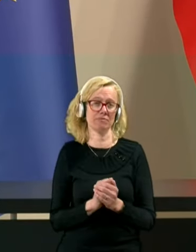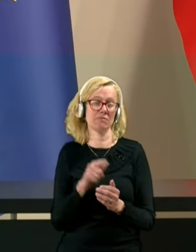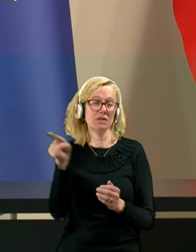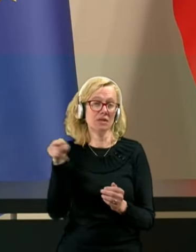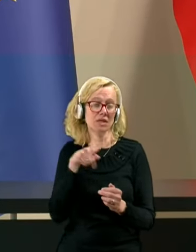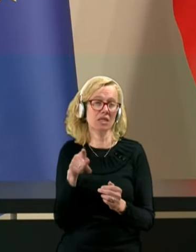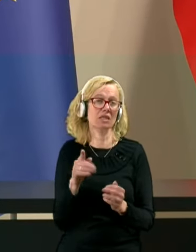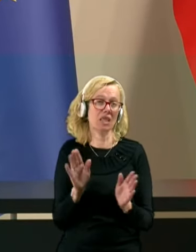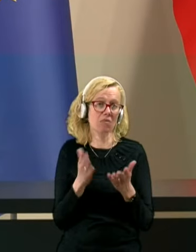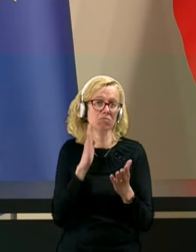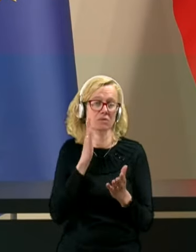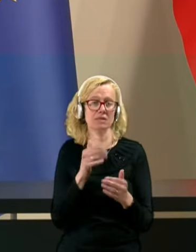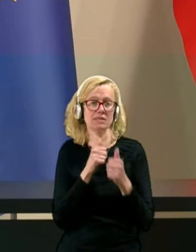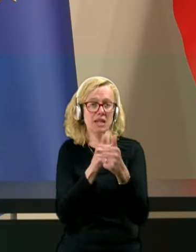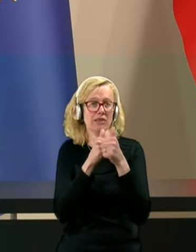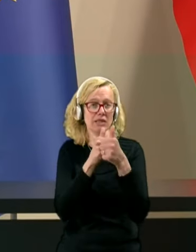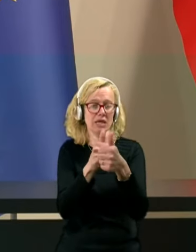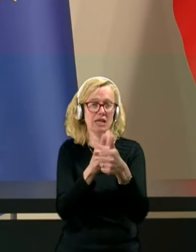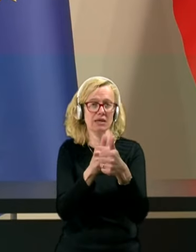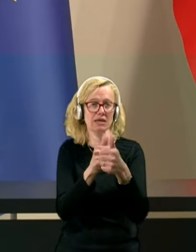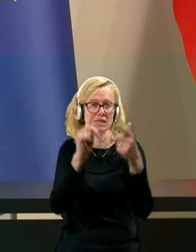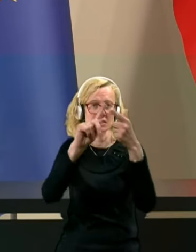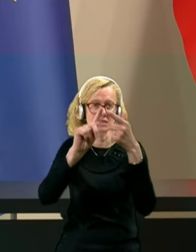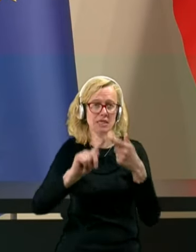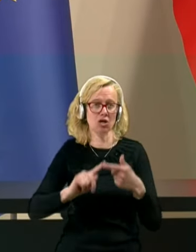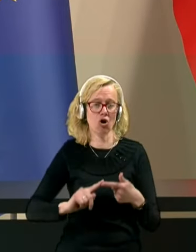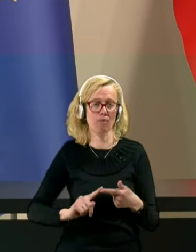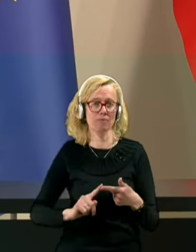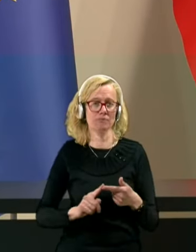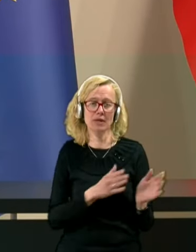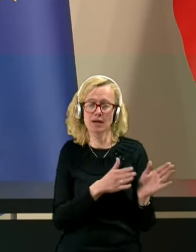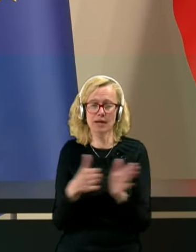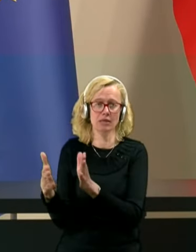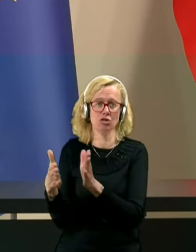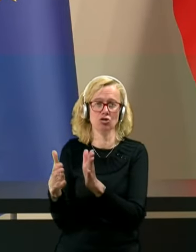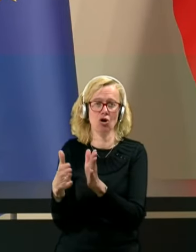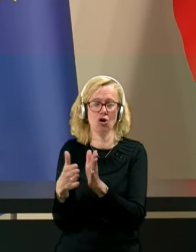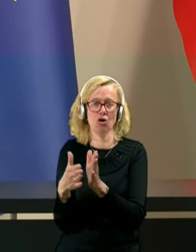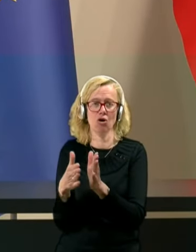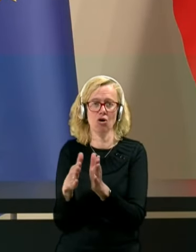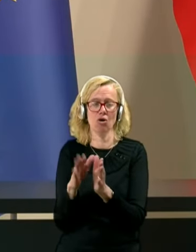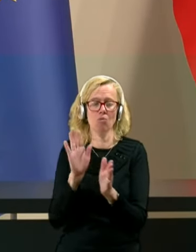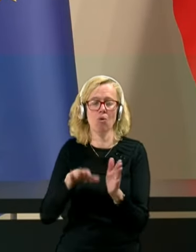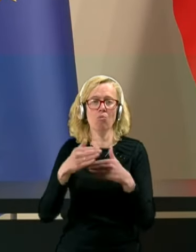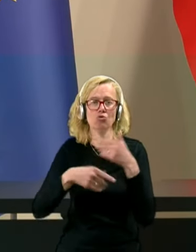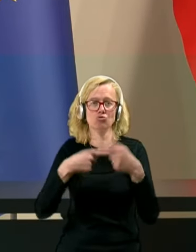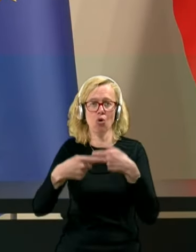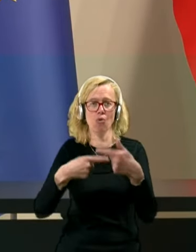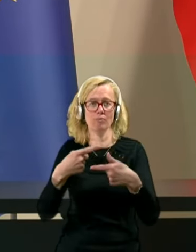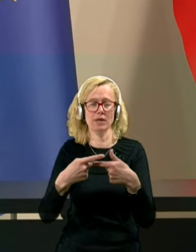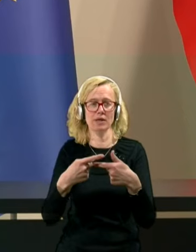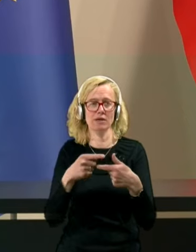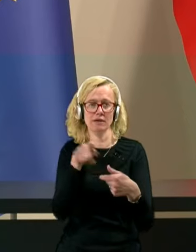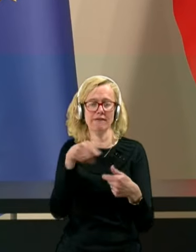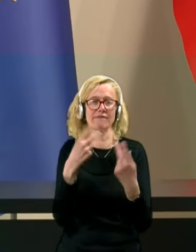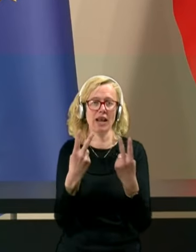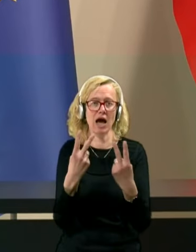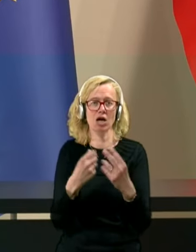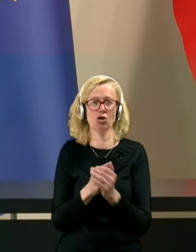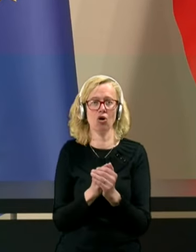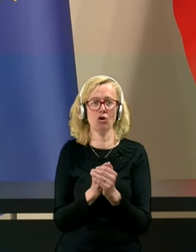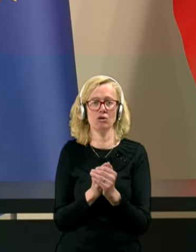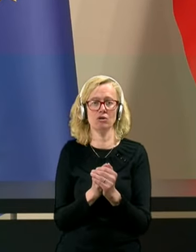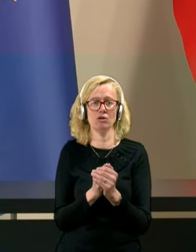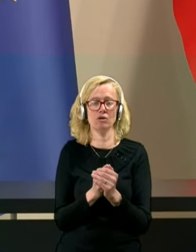ki naj bi sledili stikom. redno, po postopkih, ki veljajo. Zdaj takrat smo rekli, da